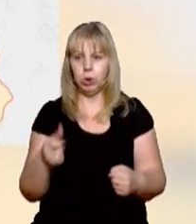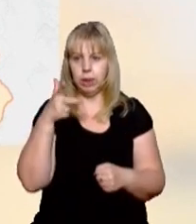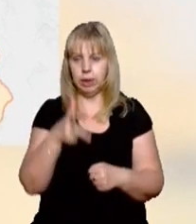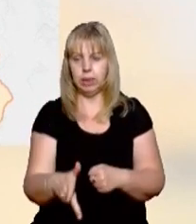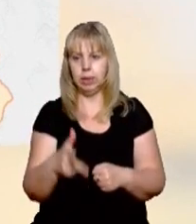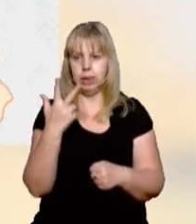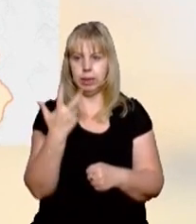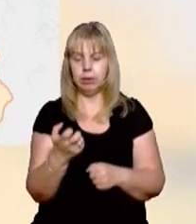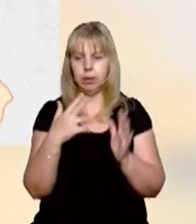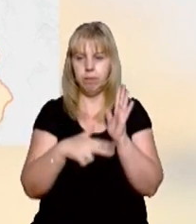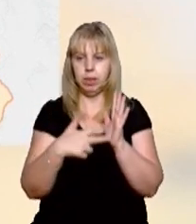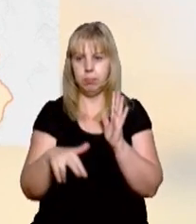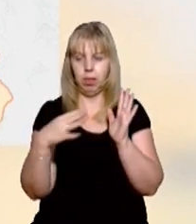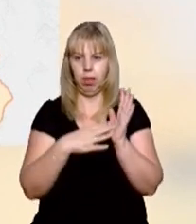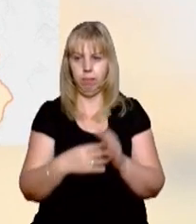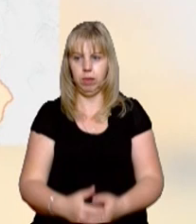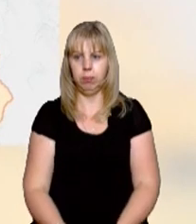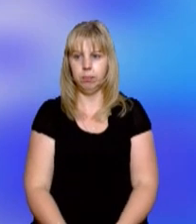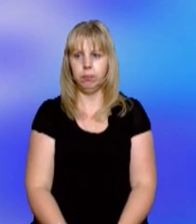3389.